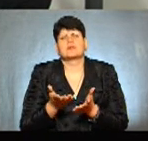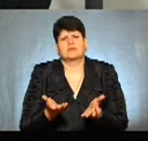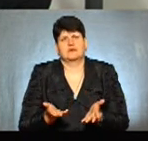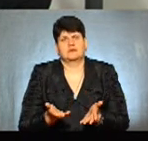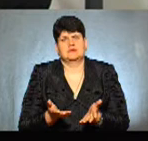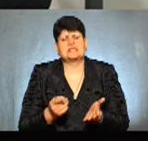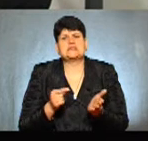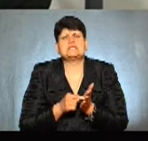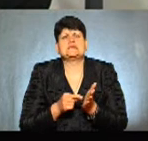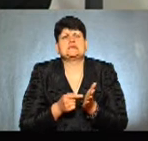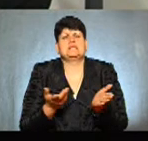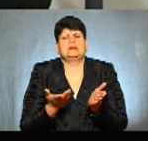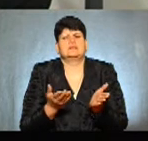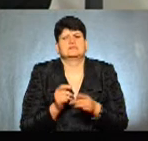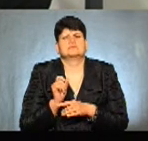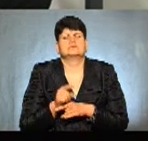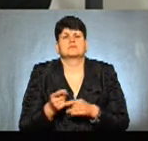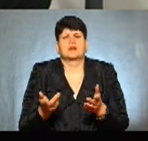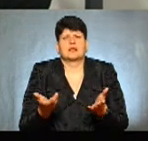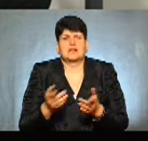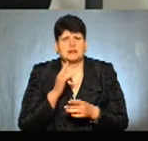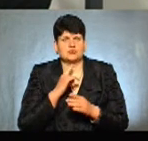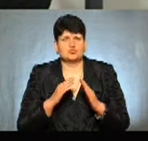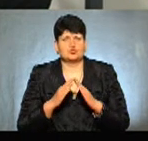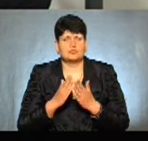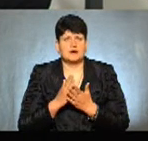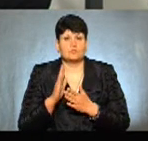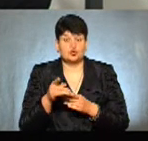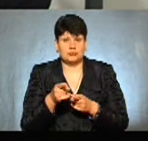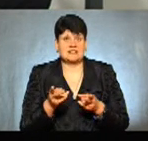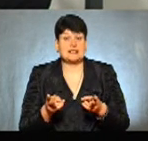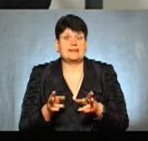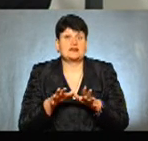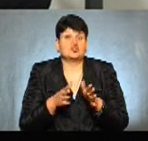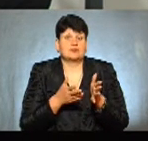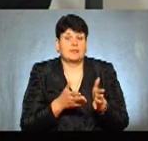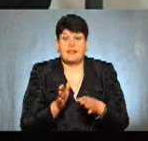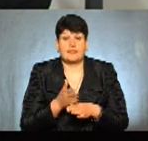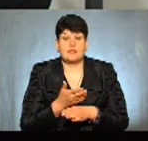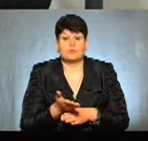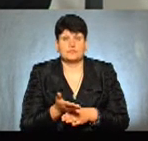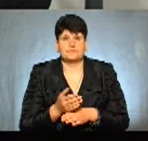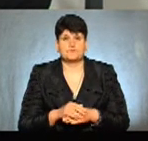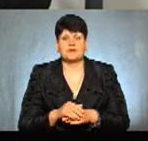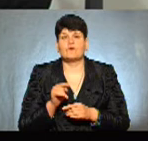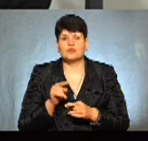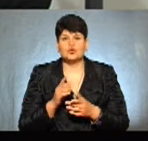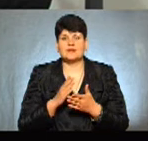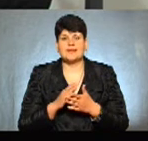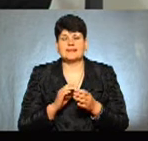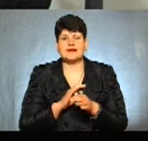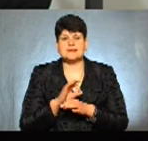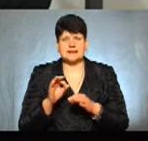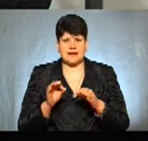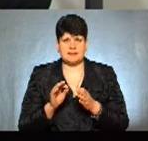цільовим призначенням ці тимчасові споруди мають бути, щоб їх залишили, а не демонтували? Ні, воно є, в принципі, на схемі, де